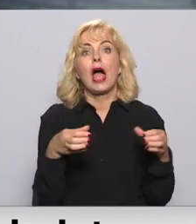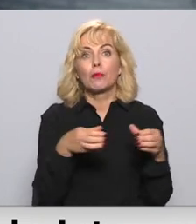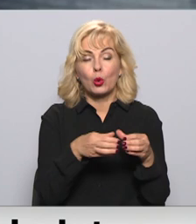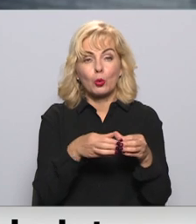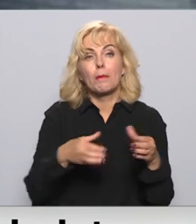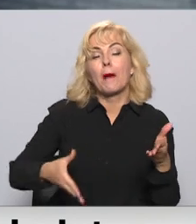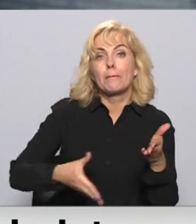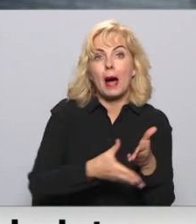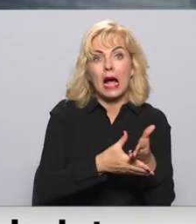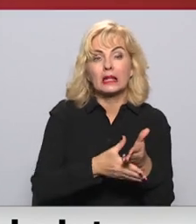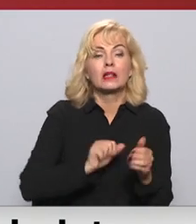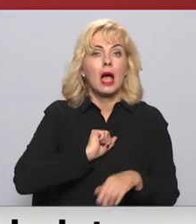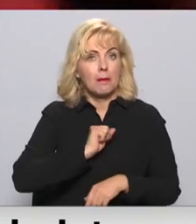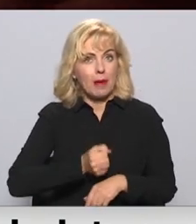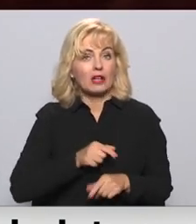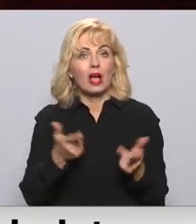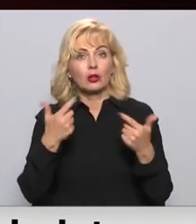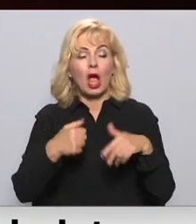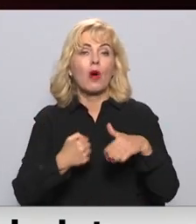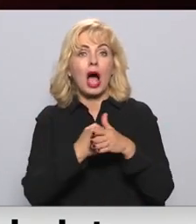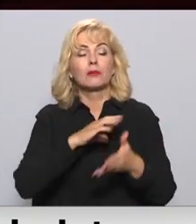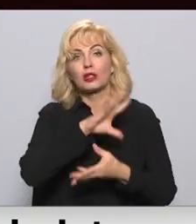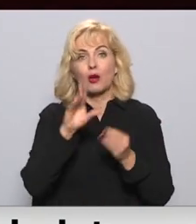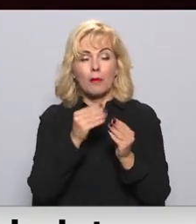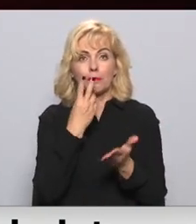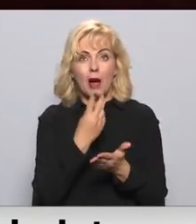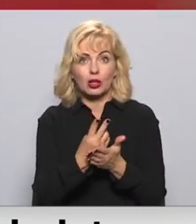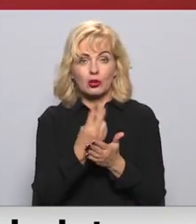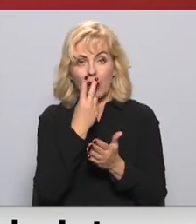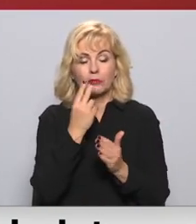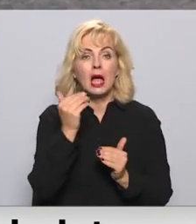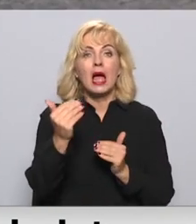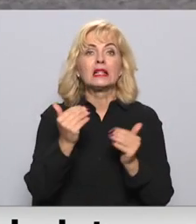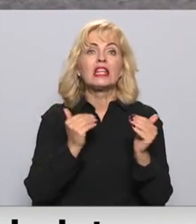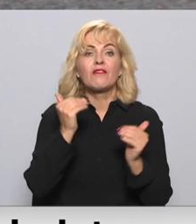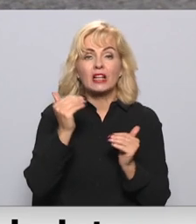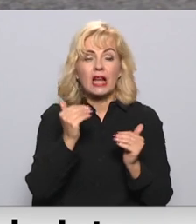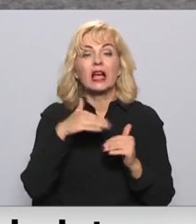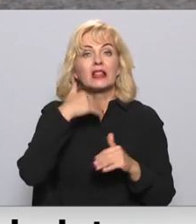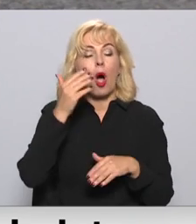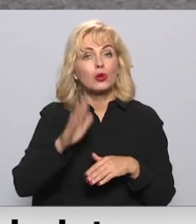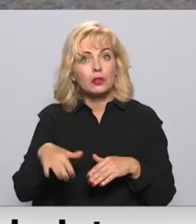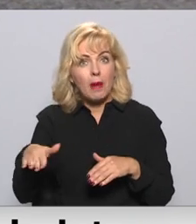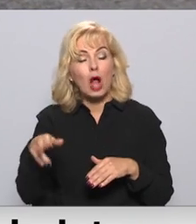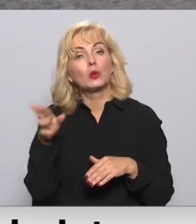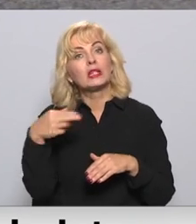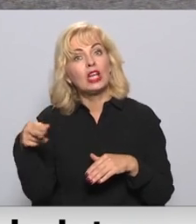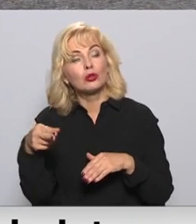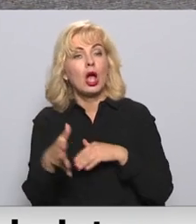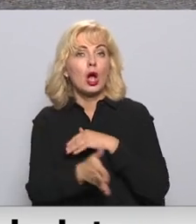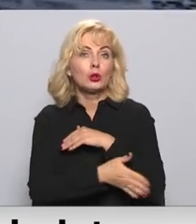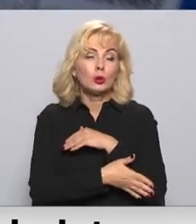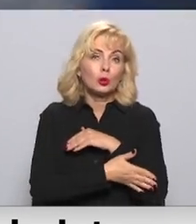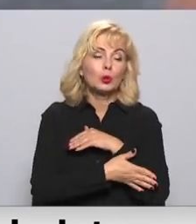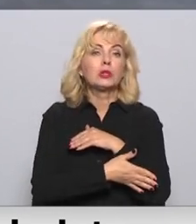palīdzēsim pārvarēt šo laiku. Atbalstu apjomu paredzētas noteikti diferencētā apjomā. Daudz bēru un ģimenē 20 eiro, trūcīgai vai